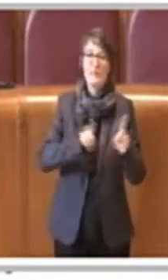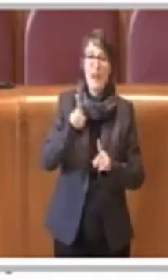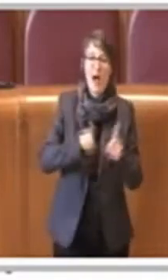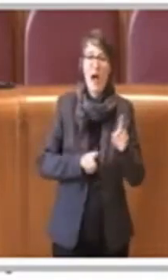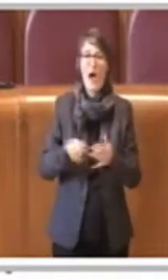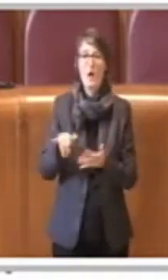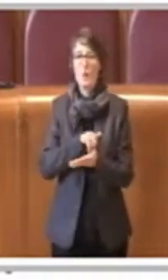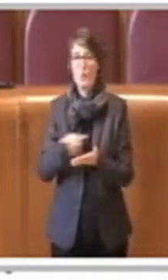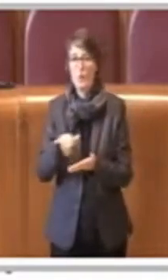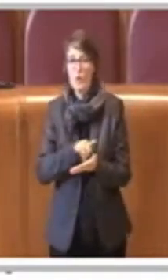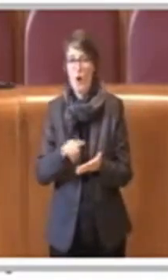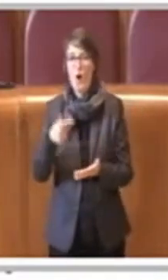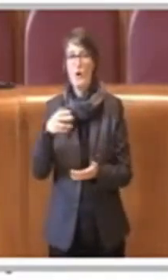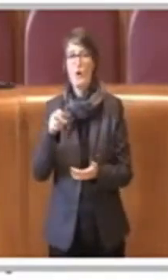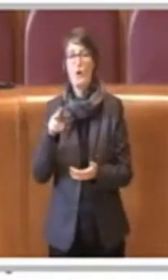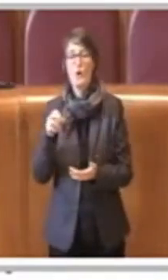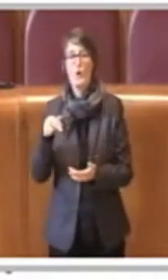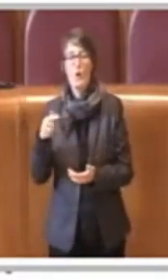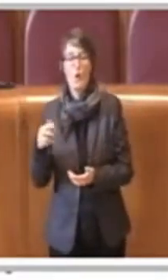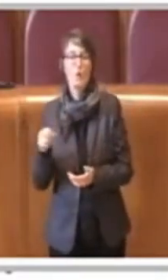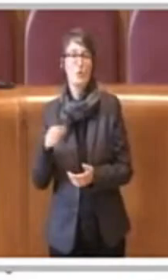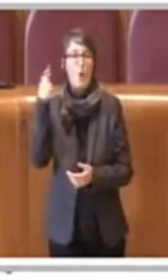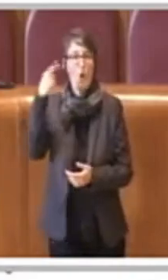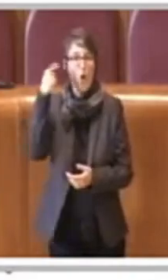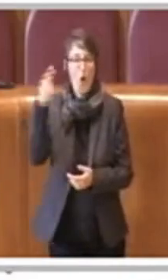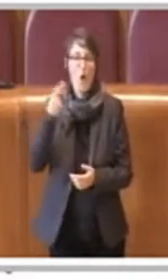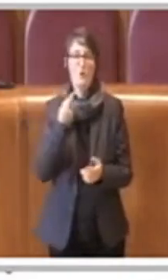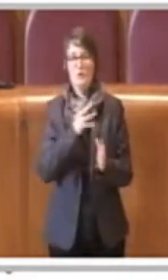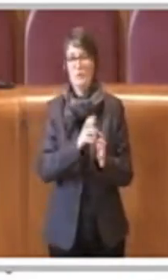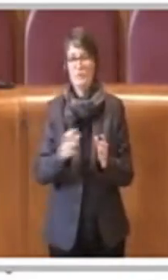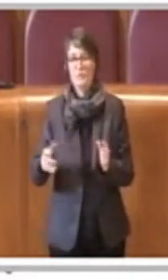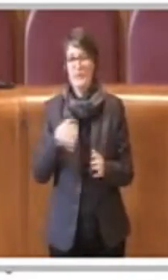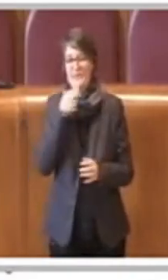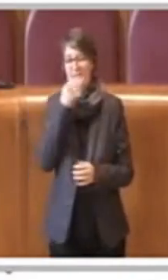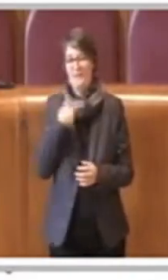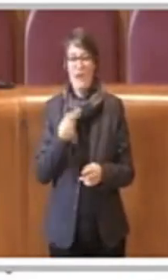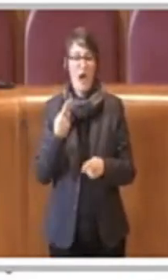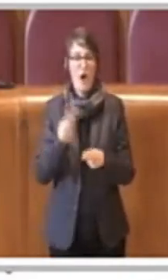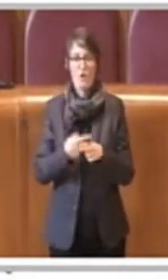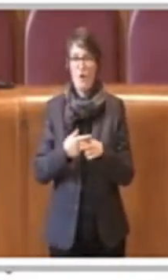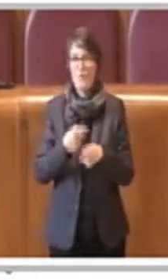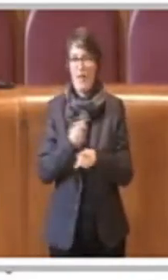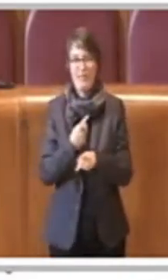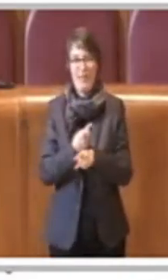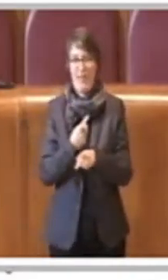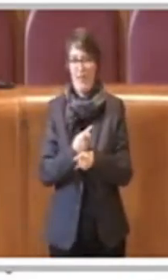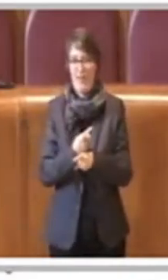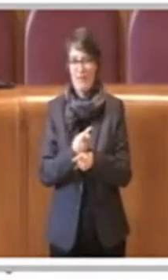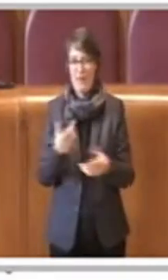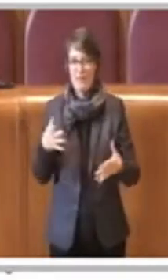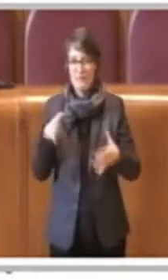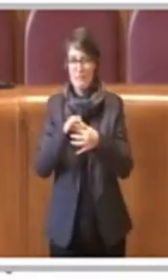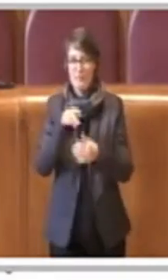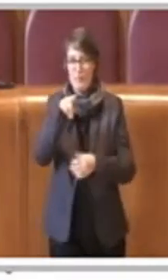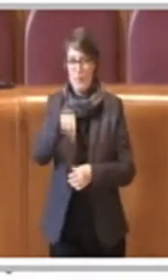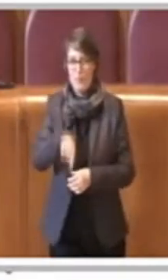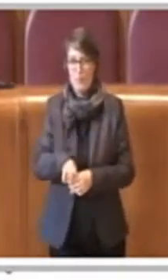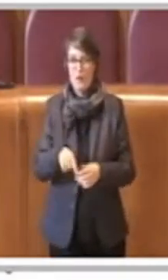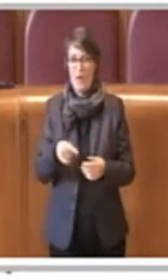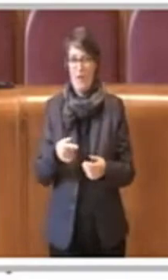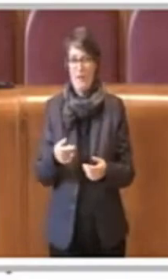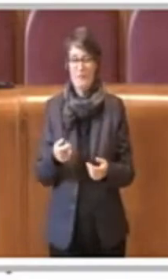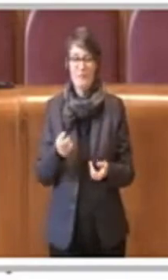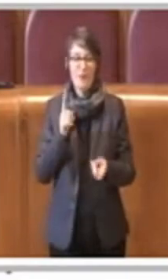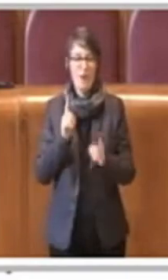Roma non può rimanere indietro a questa politica rispetto a queste grandi